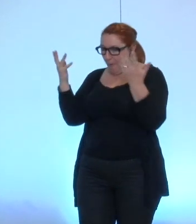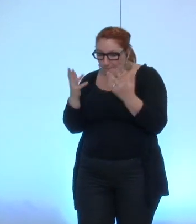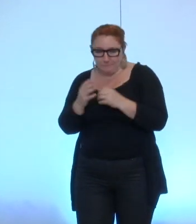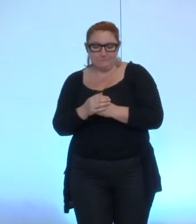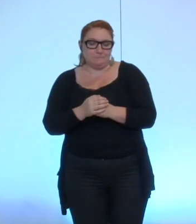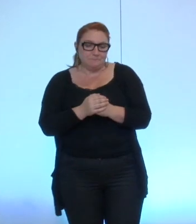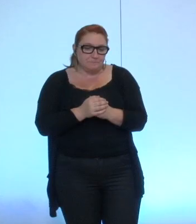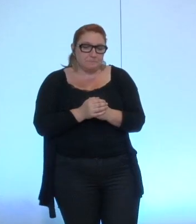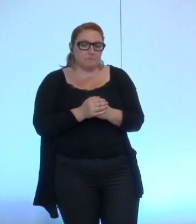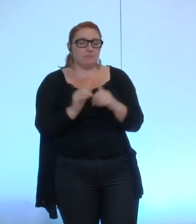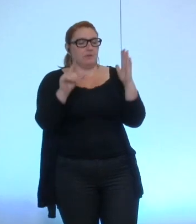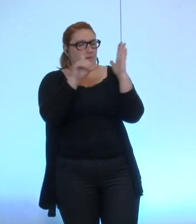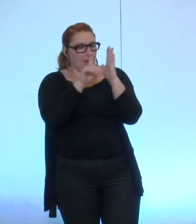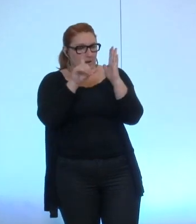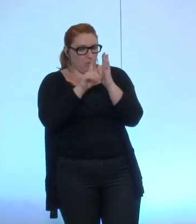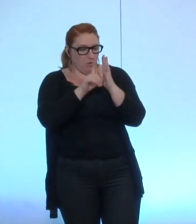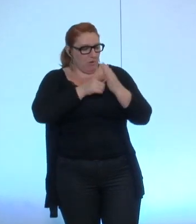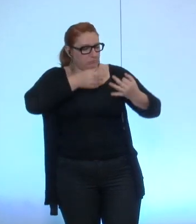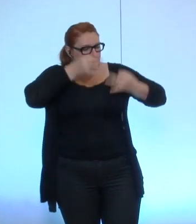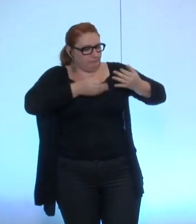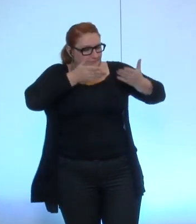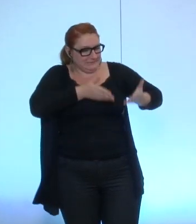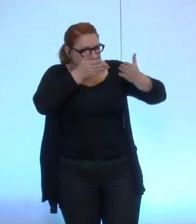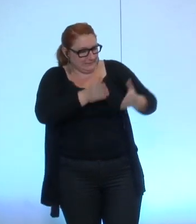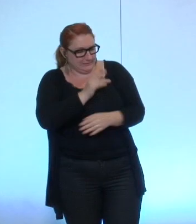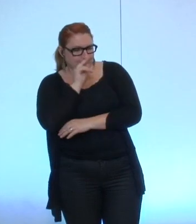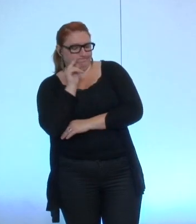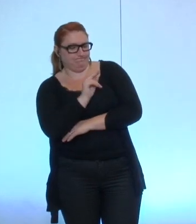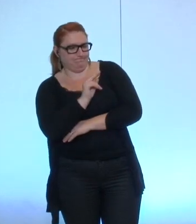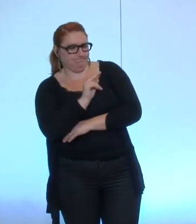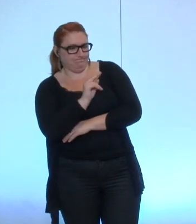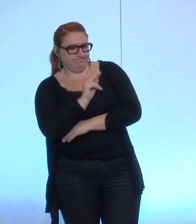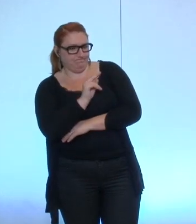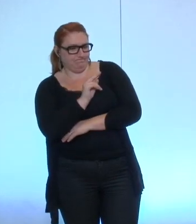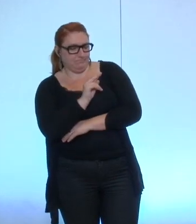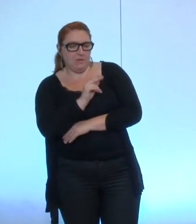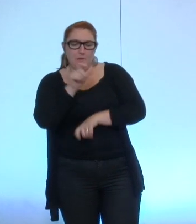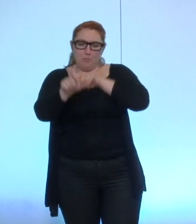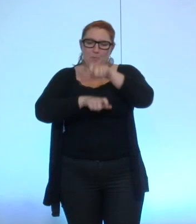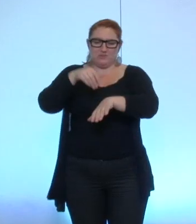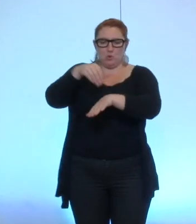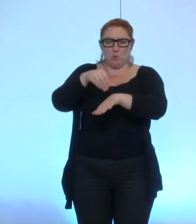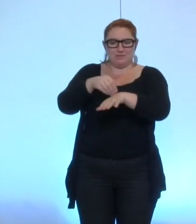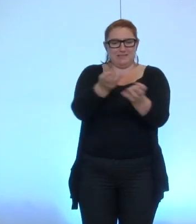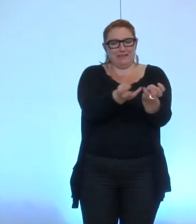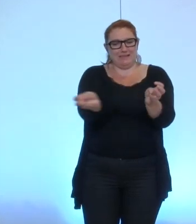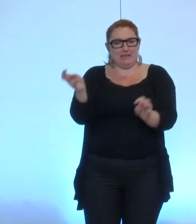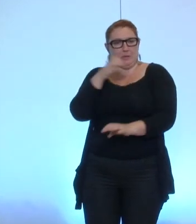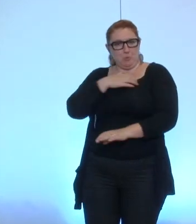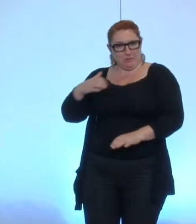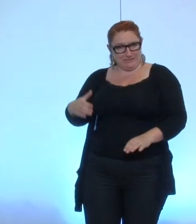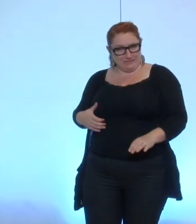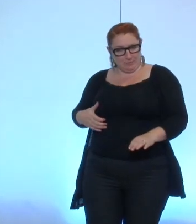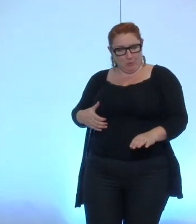regard du droit et de la jurisprudence on n'avait pas la possibilité pour des conseillers municipaux de